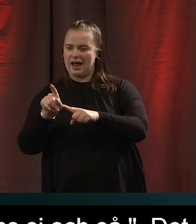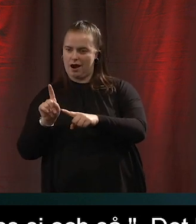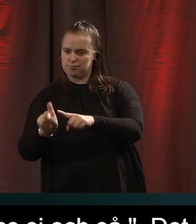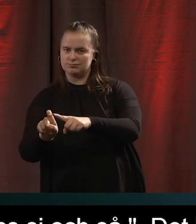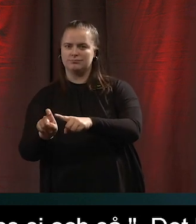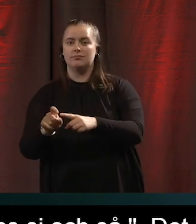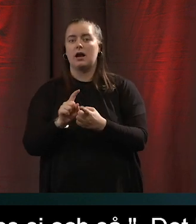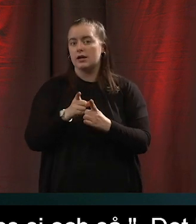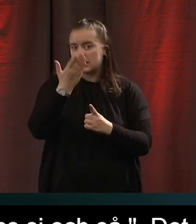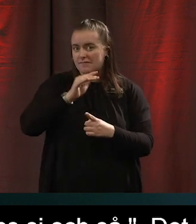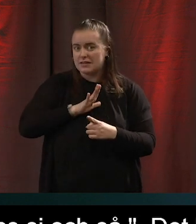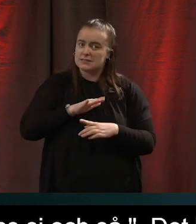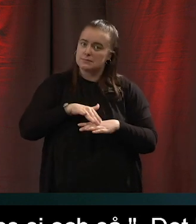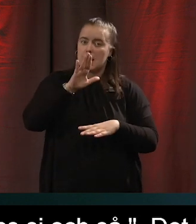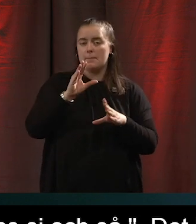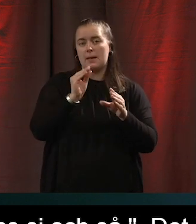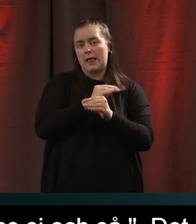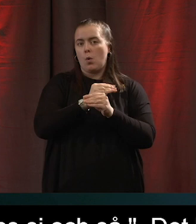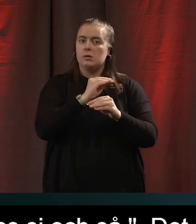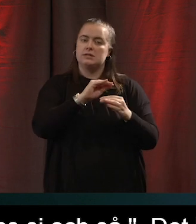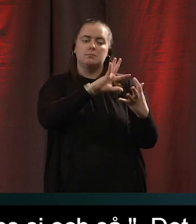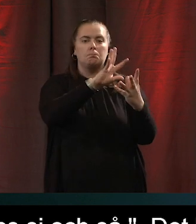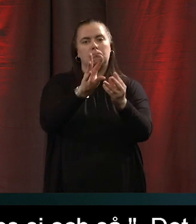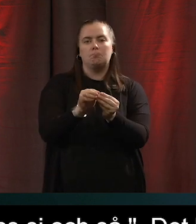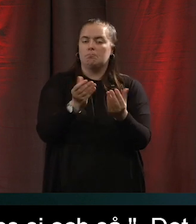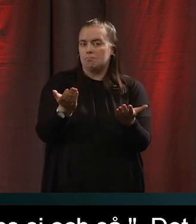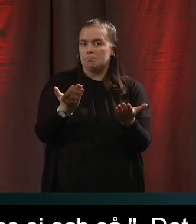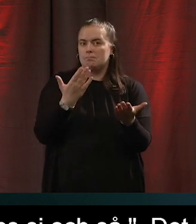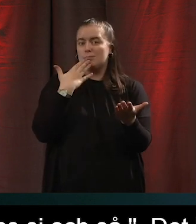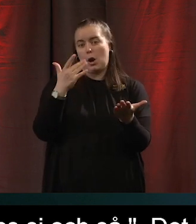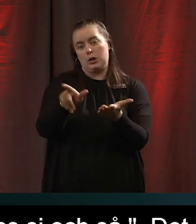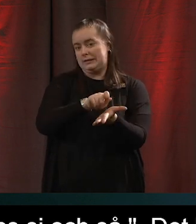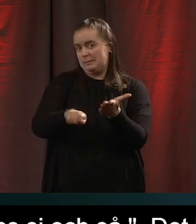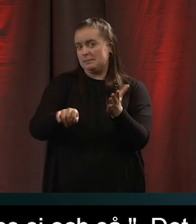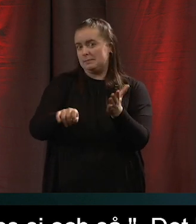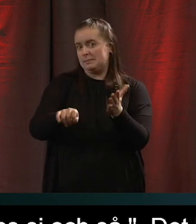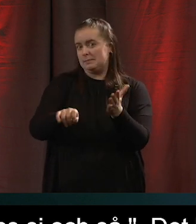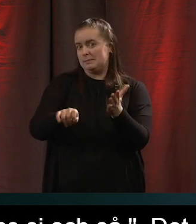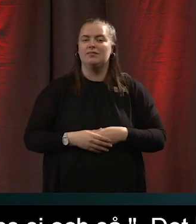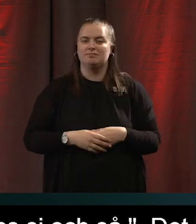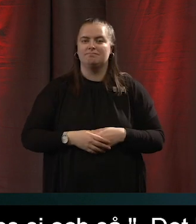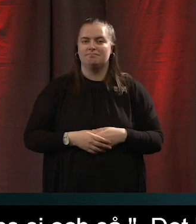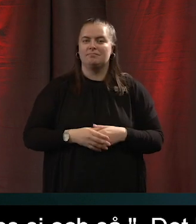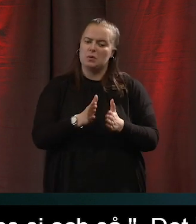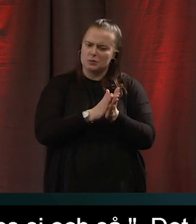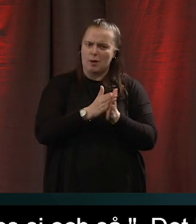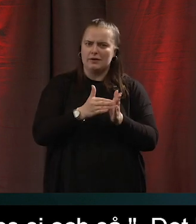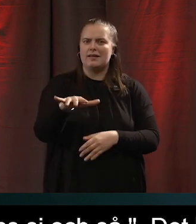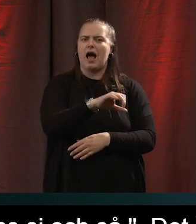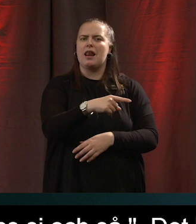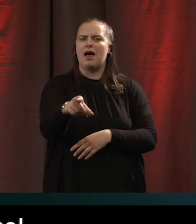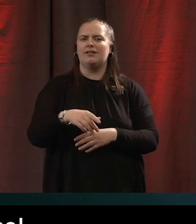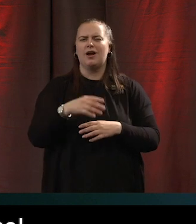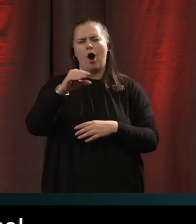sätt så det tyckte jag var ett supertips faktiskt det är en liten utmaning till alla vi kan tänka